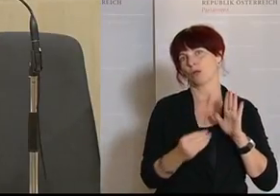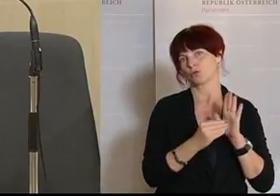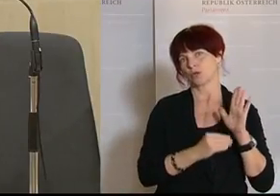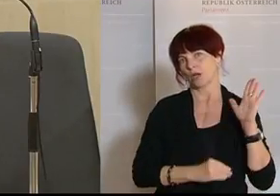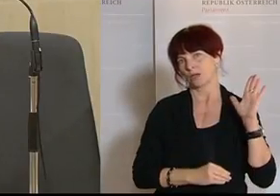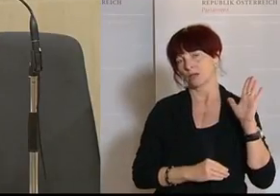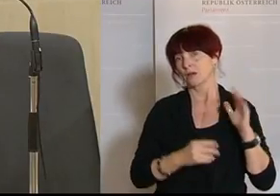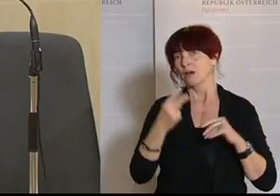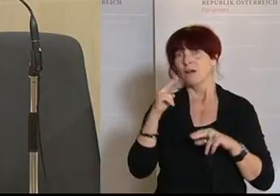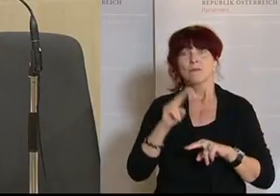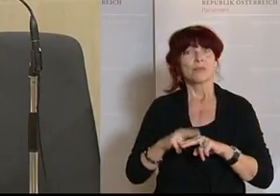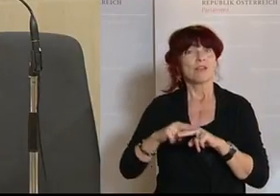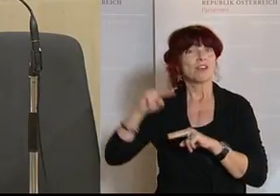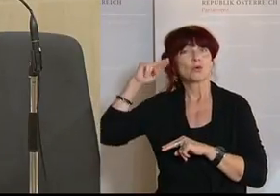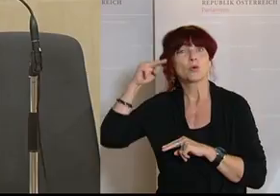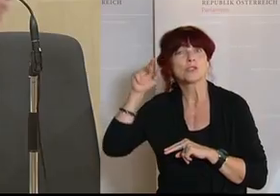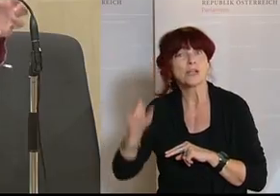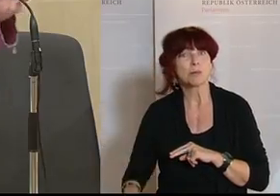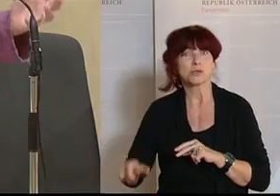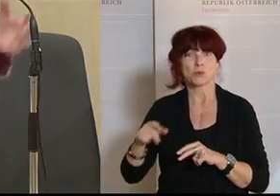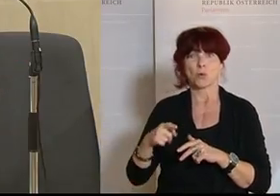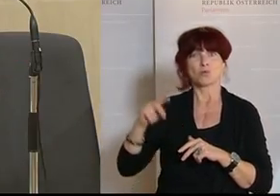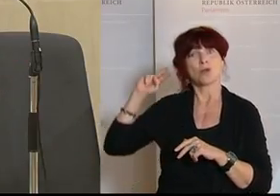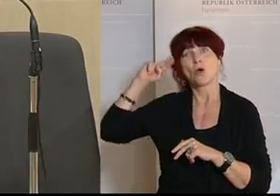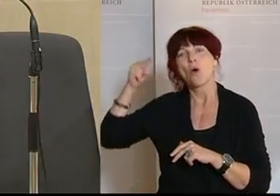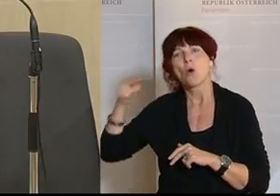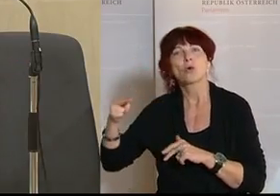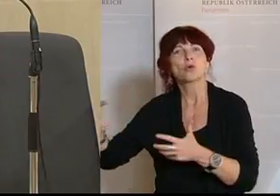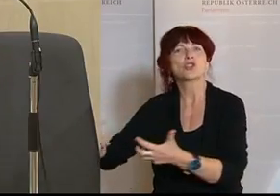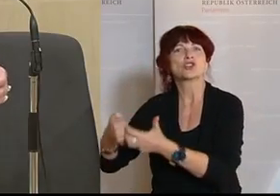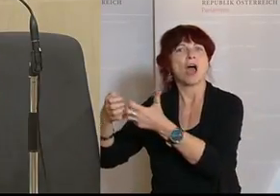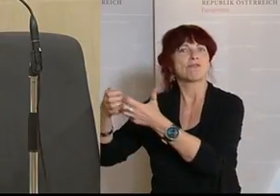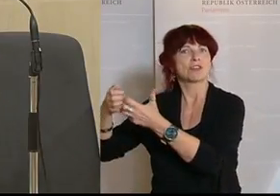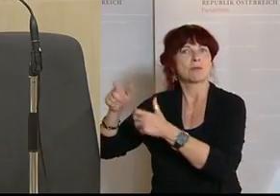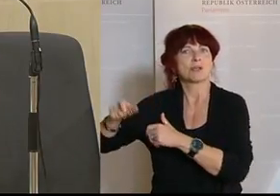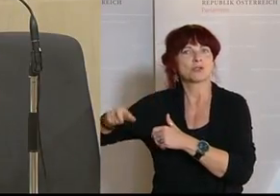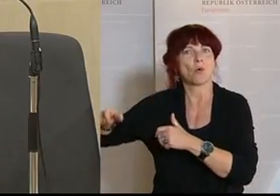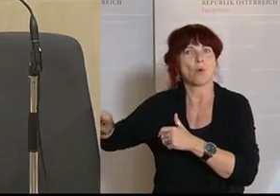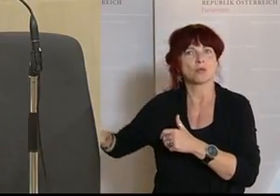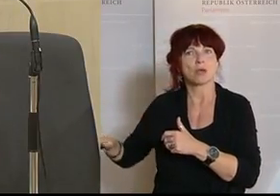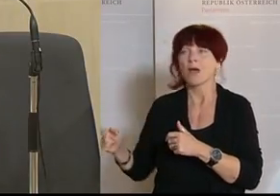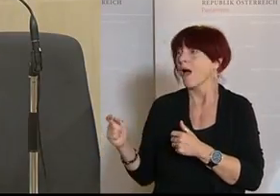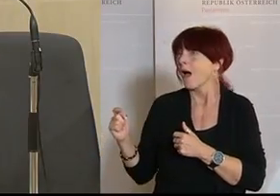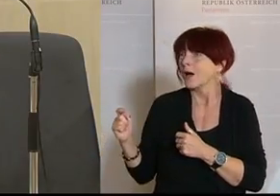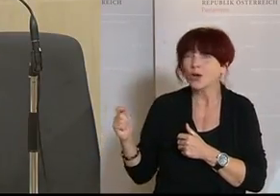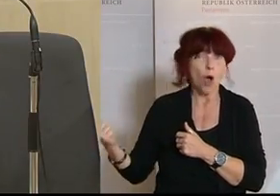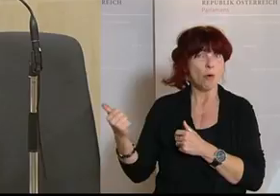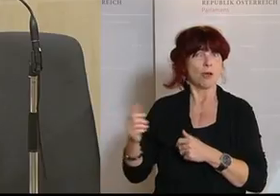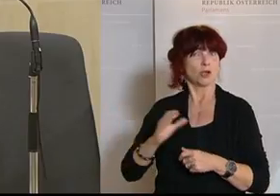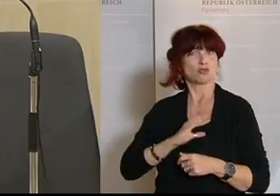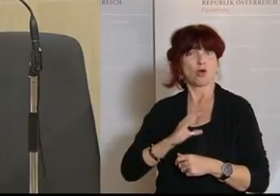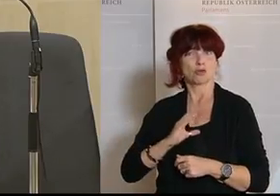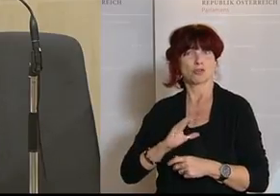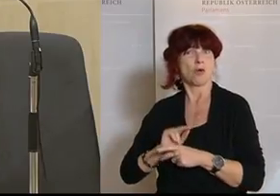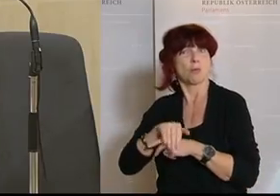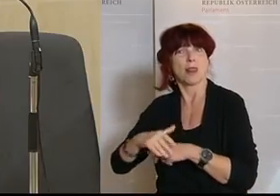und Künstler und Kunstschaffende, ganz viele, die in diesem Bereich tätig sind, einfach kaum eine Chance haben, über die